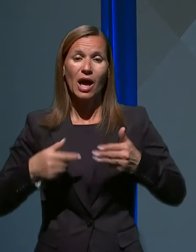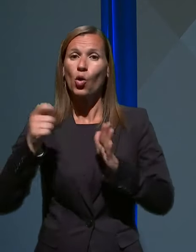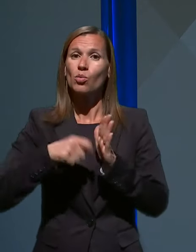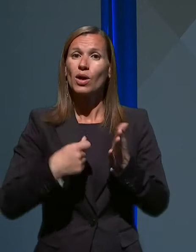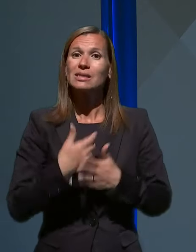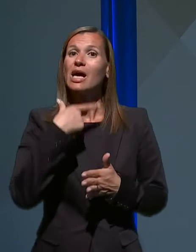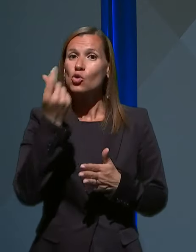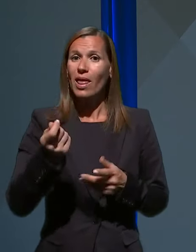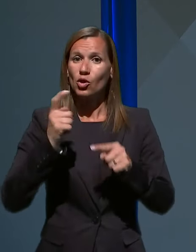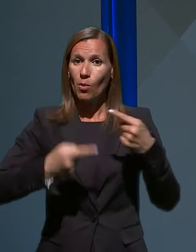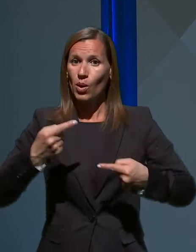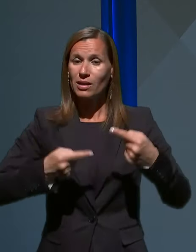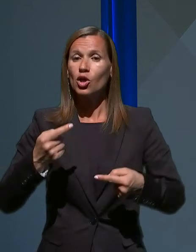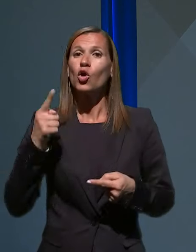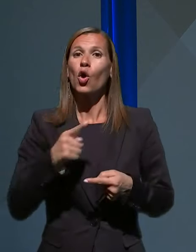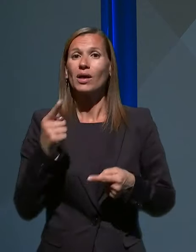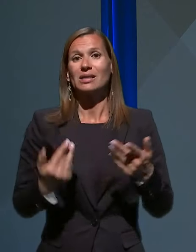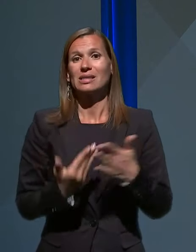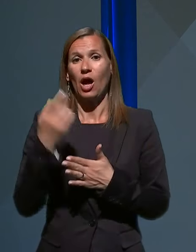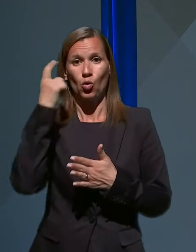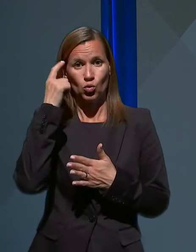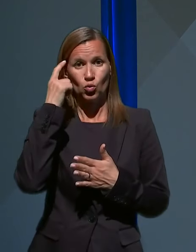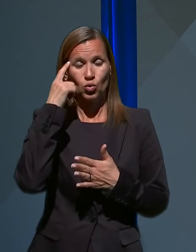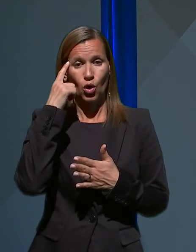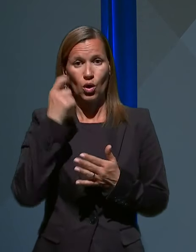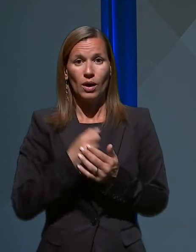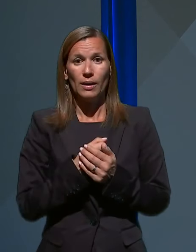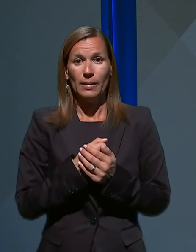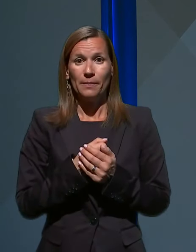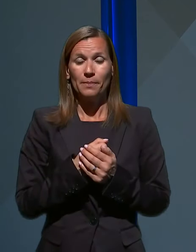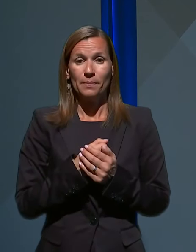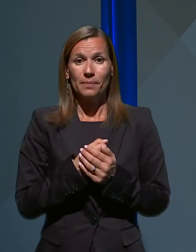zonanjo politiko in za kulturo. Na tem,